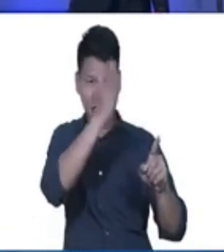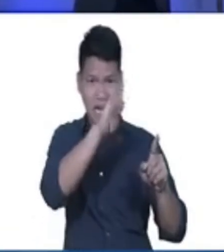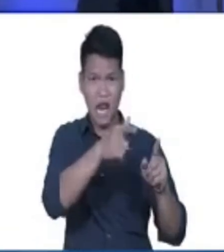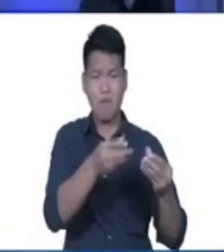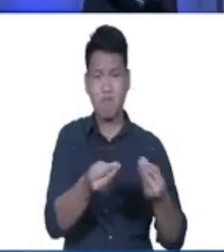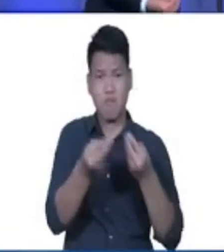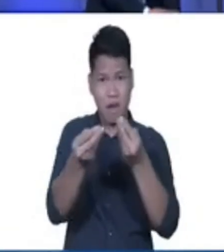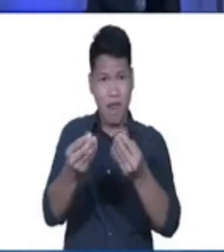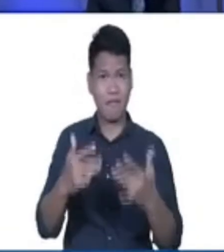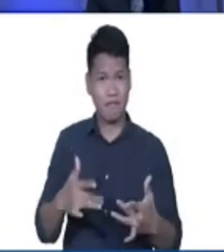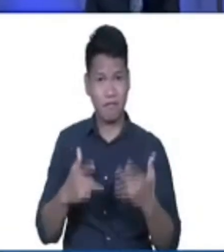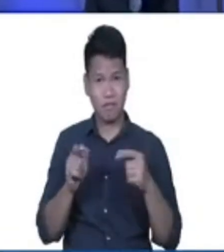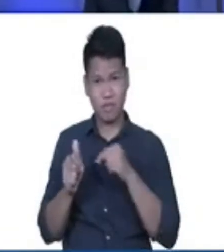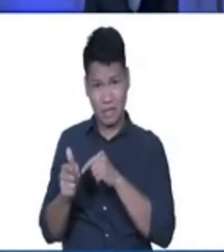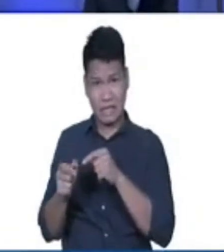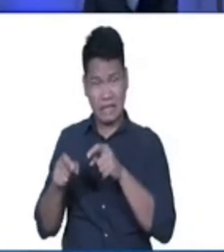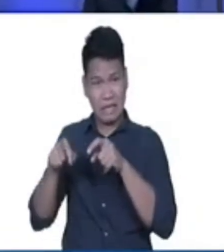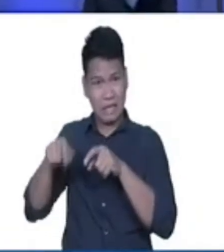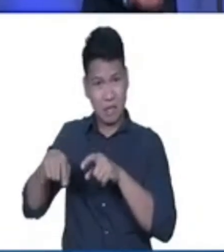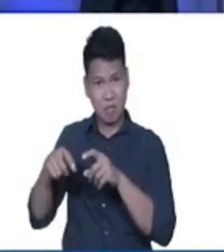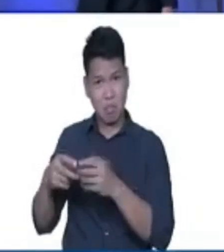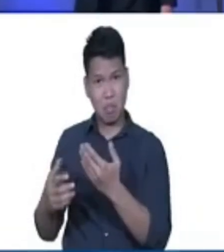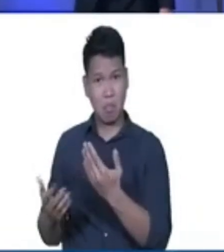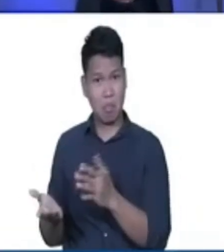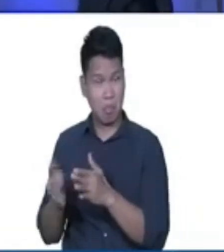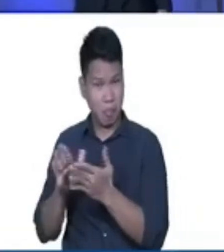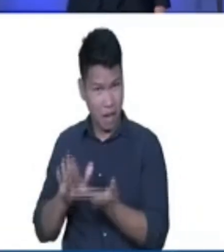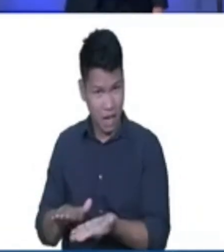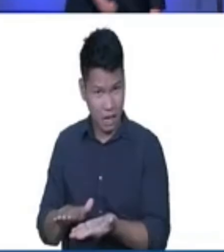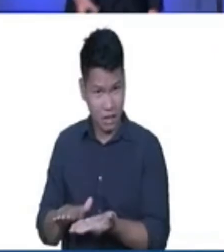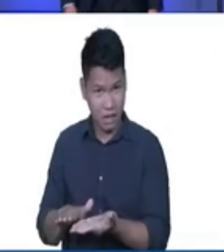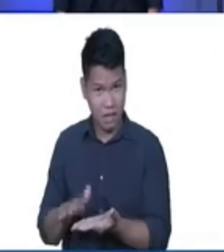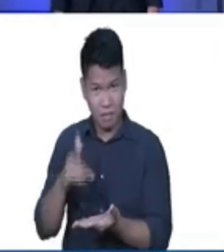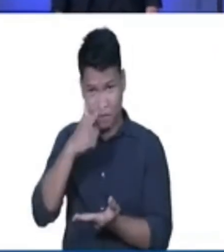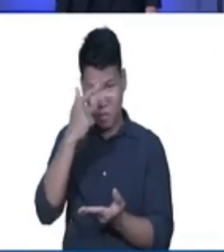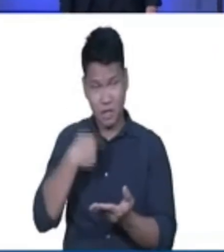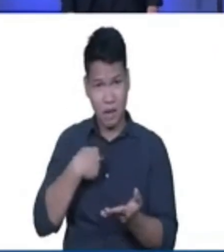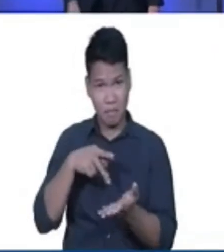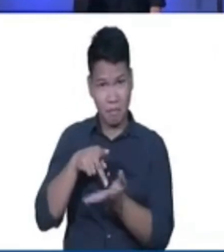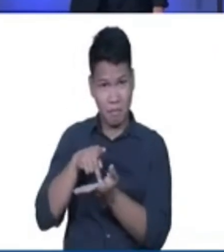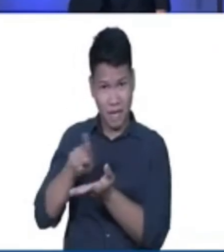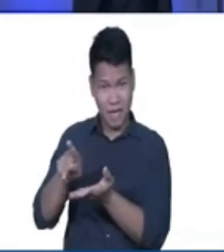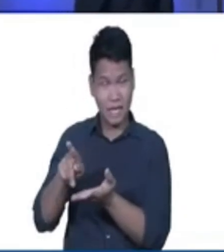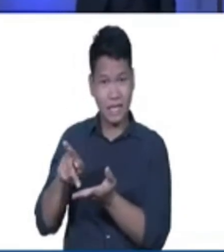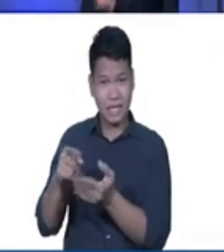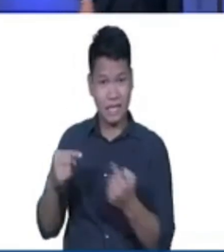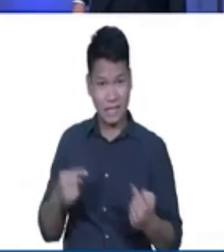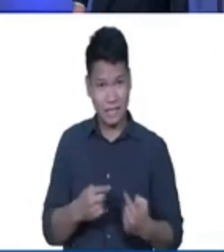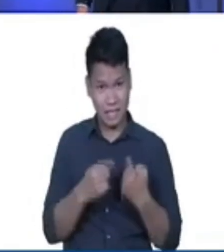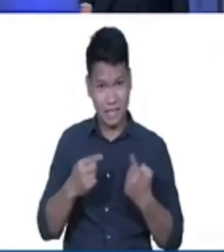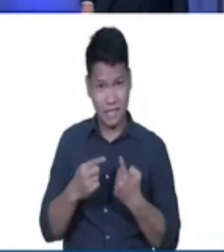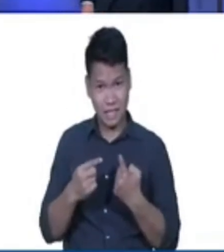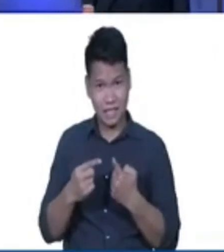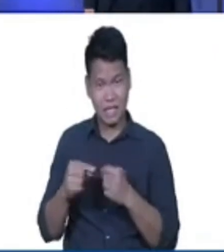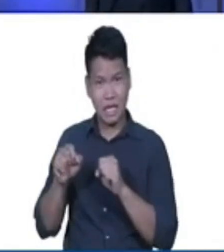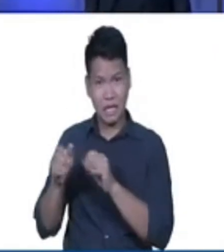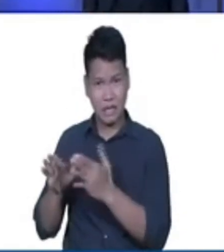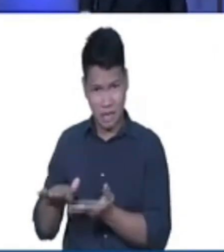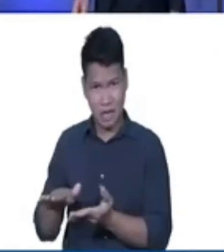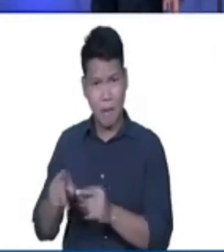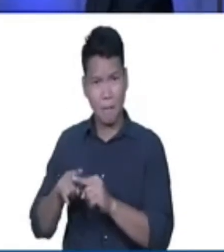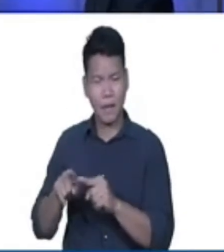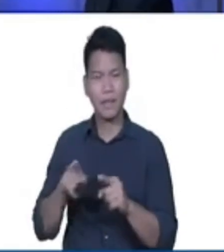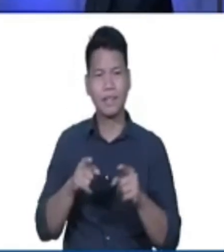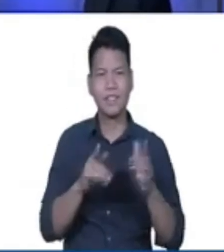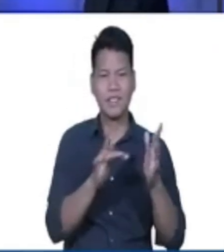we are doomed to die because the penalty of sin is death but Jesus made the solution